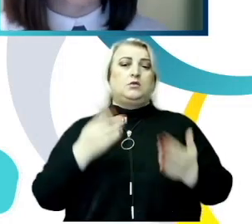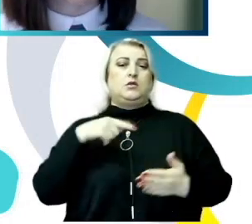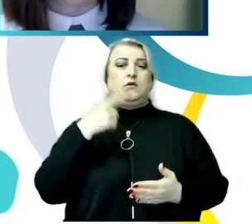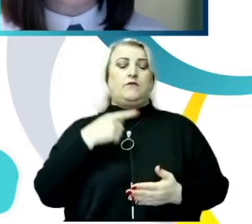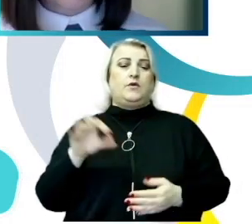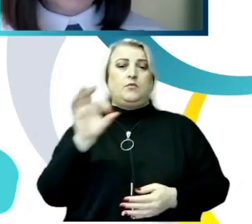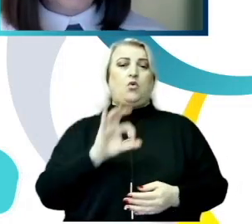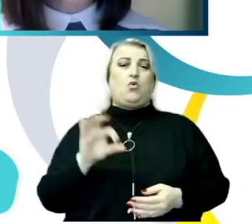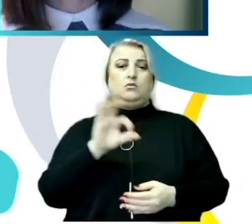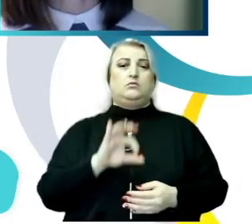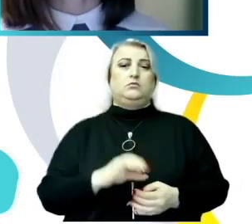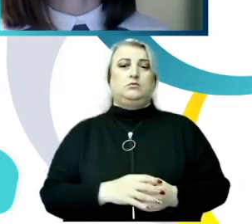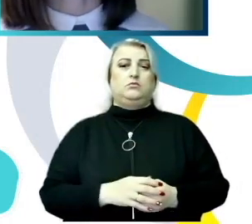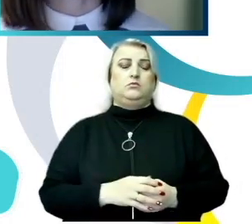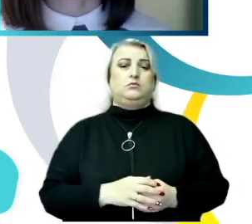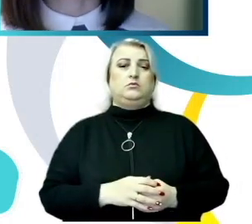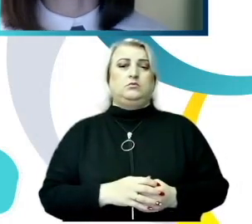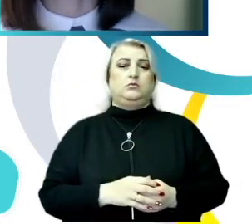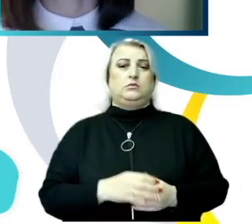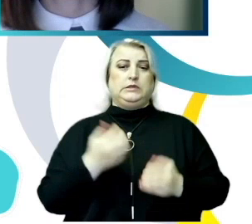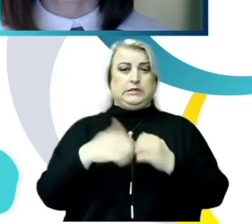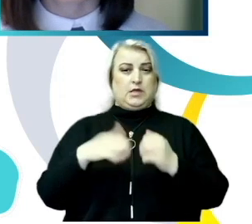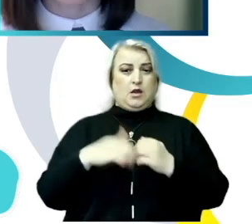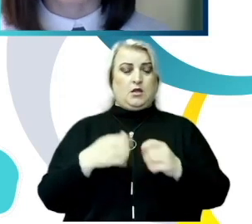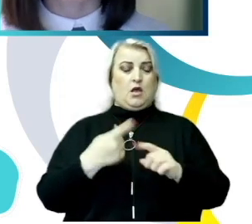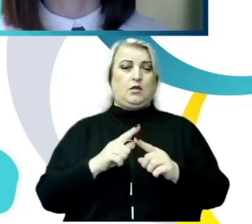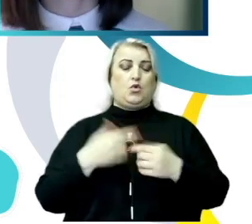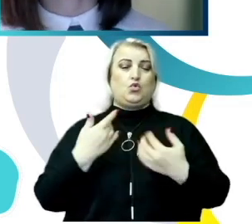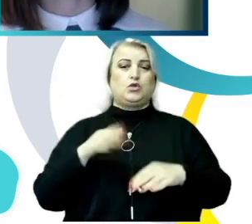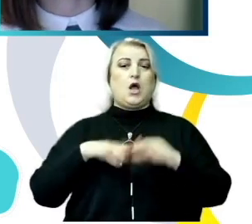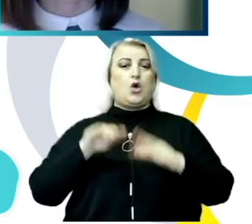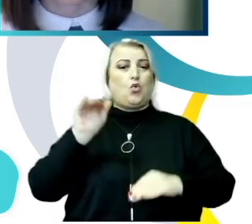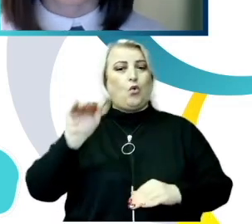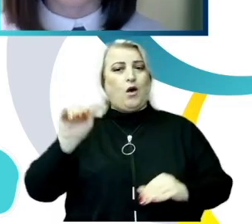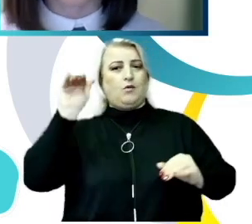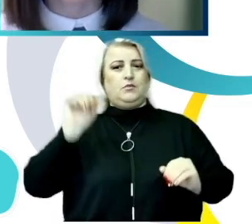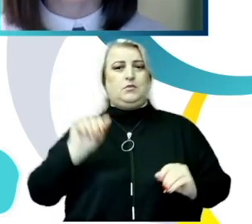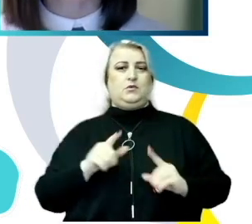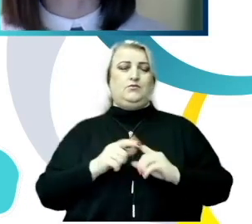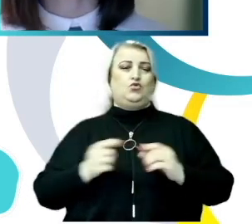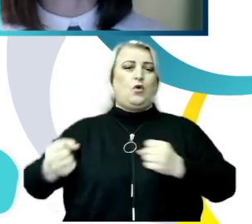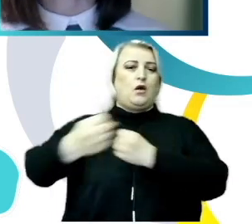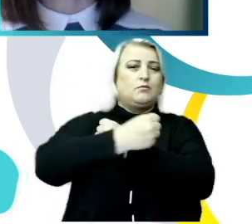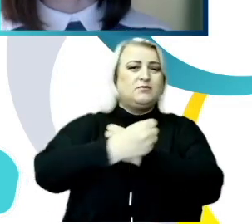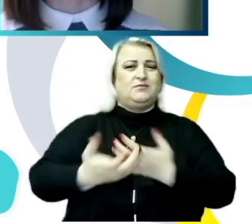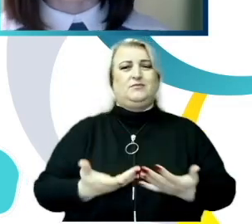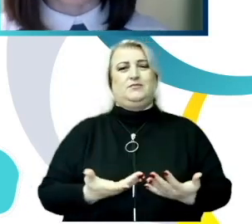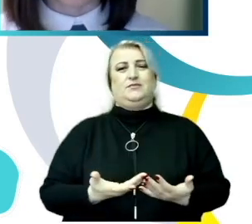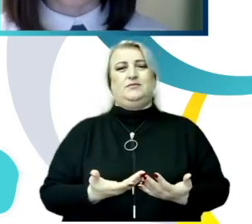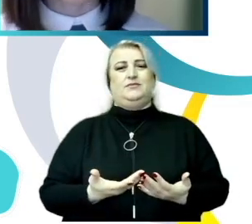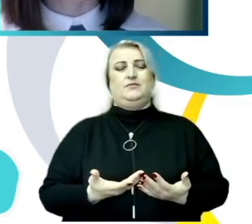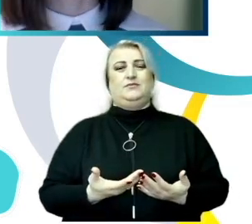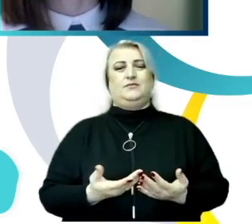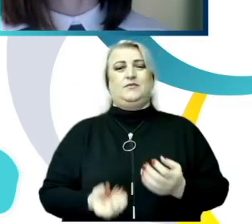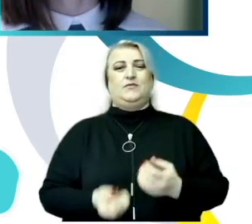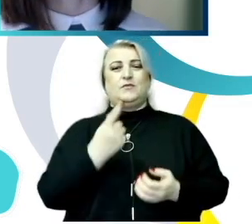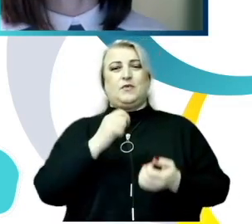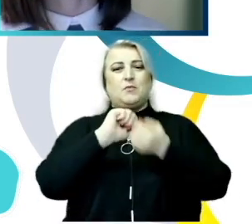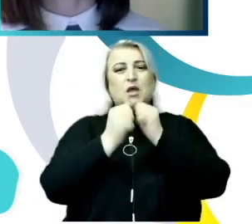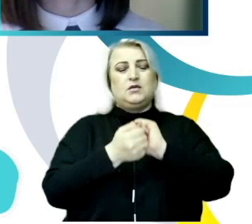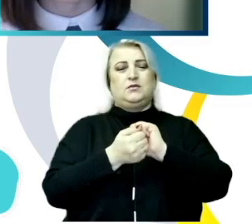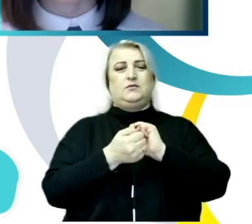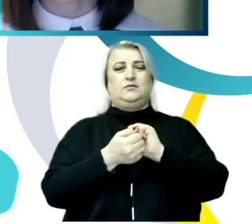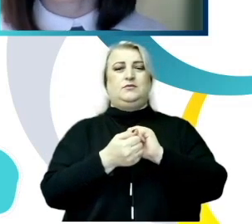deja la formele tactile atunci când apar deja îmbrățișări nepotrivite, apar săruturi